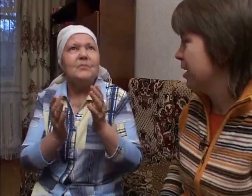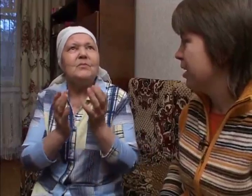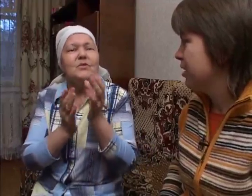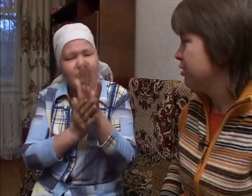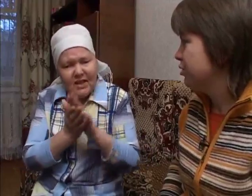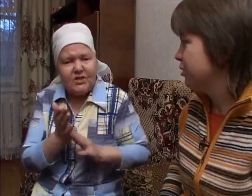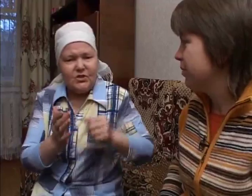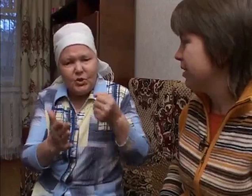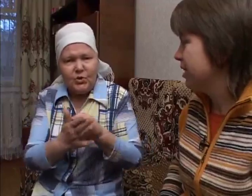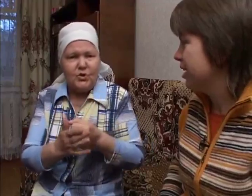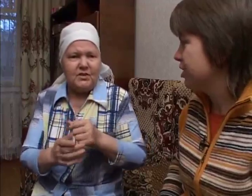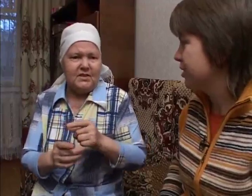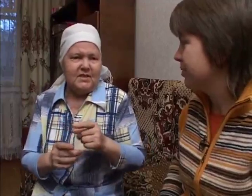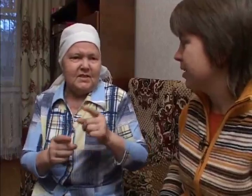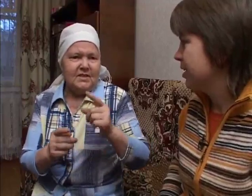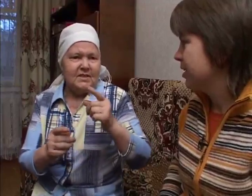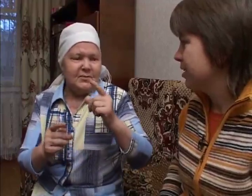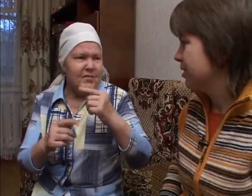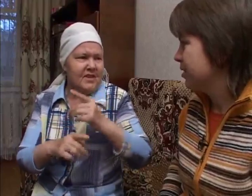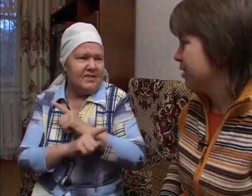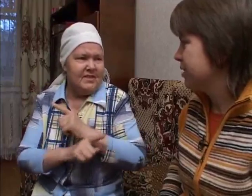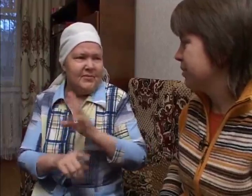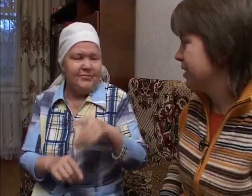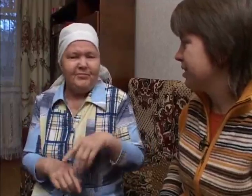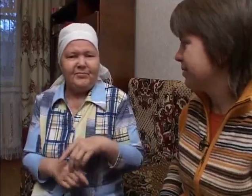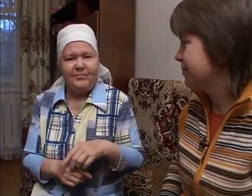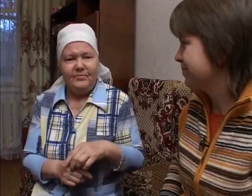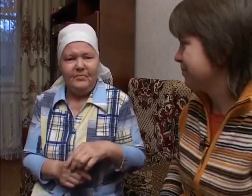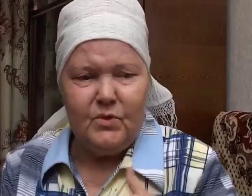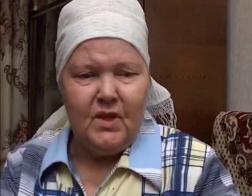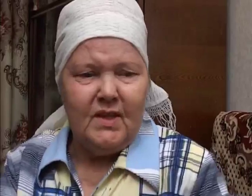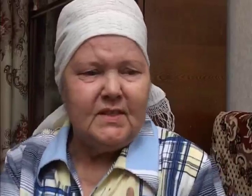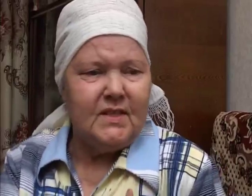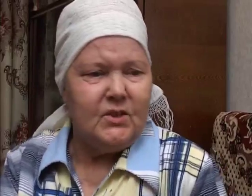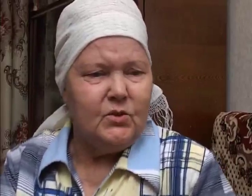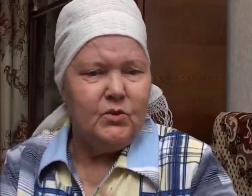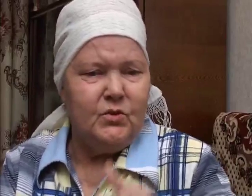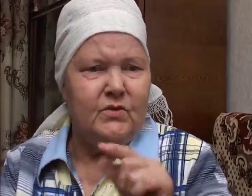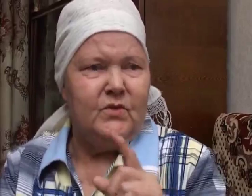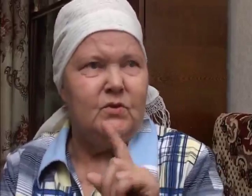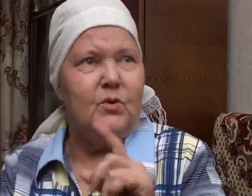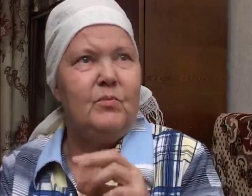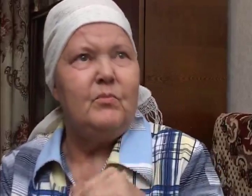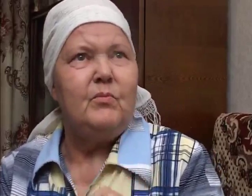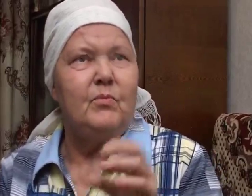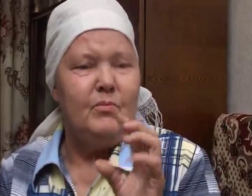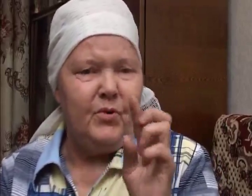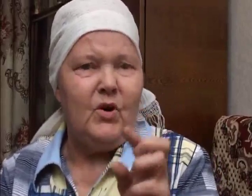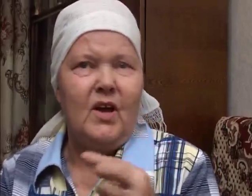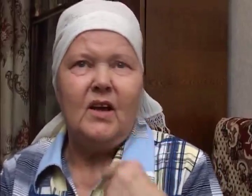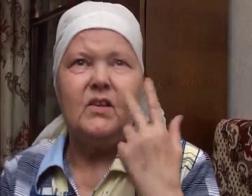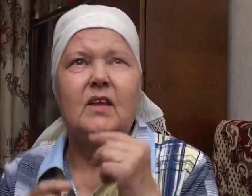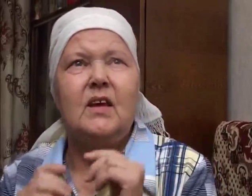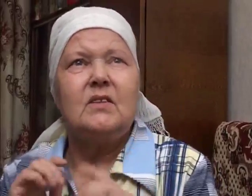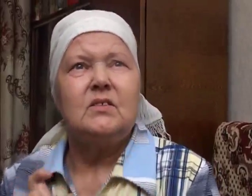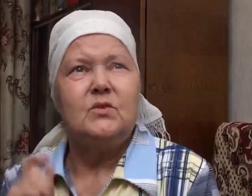Еще и дальше, до смерти, мне сердце чувствует.